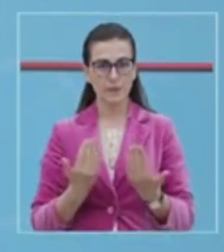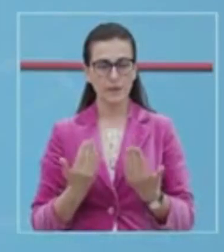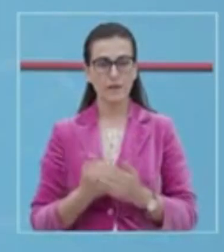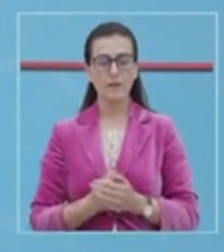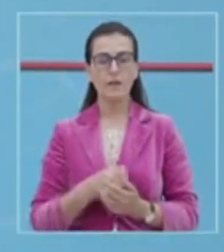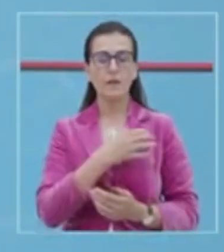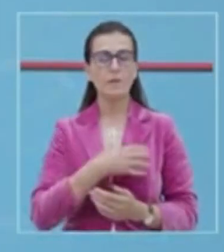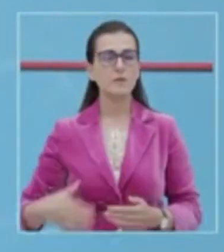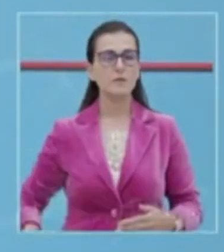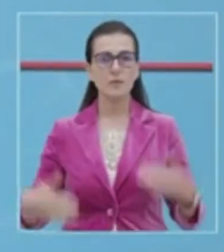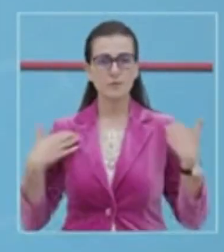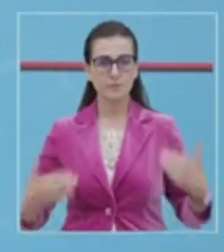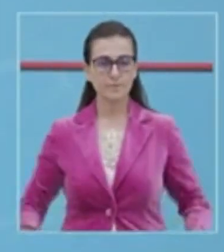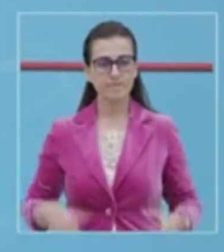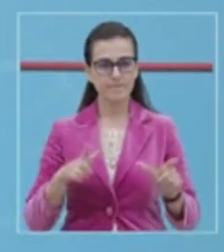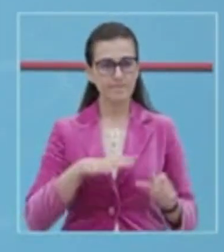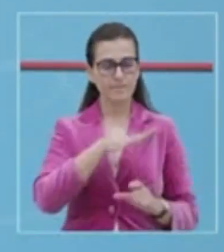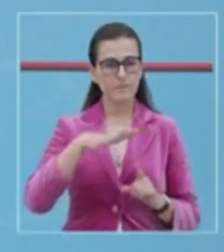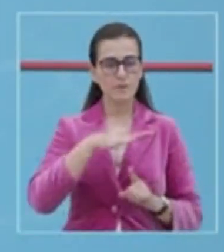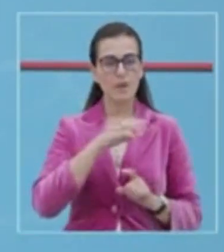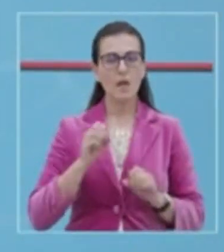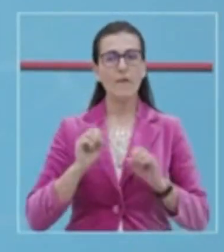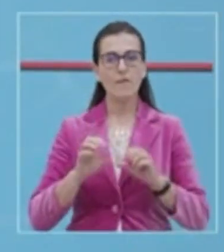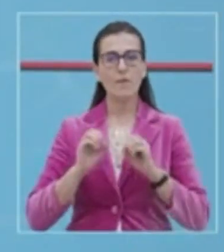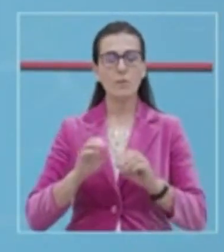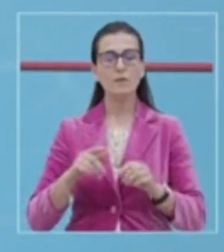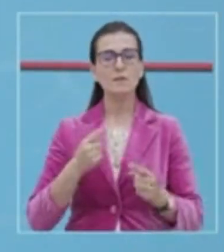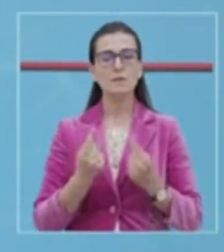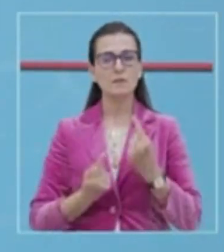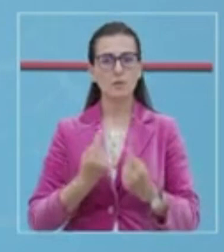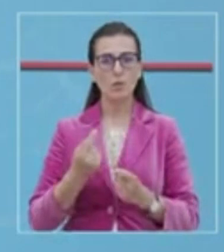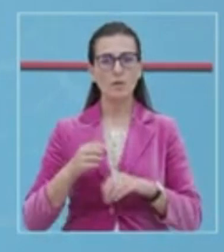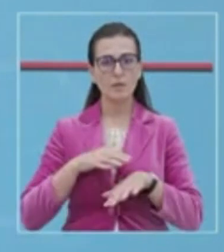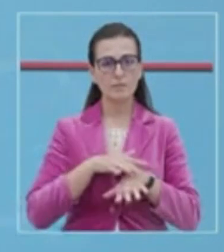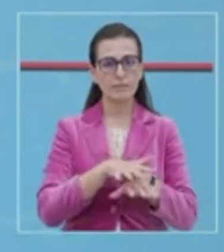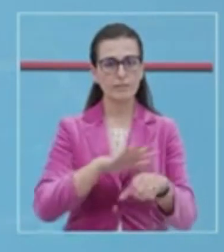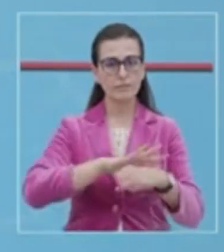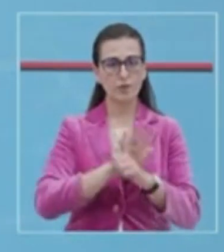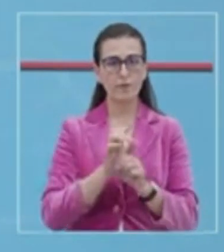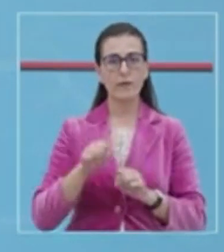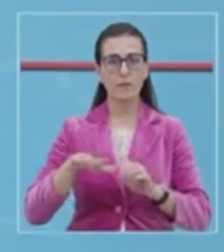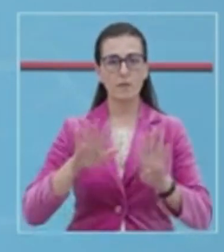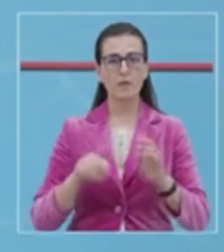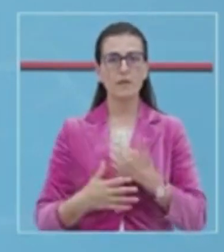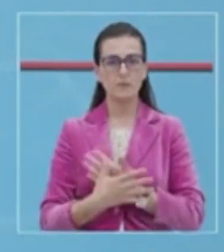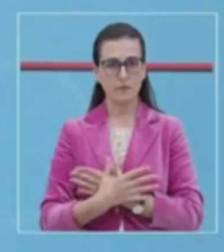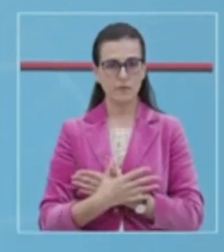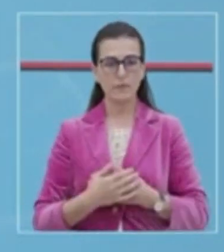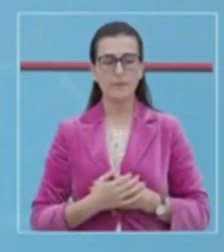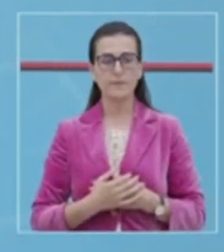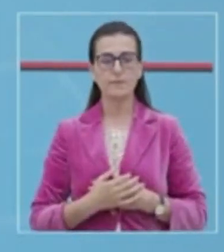Ministria Shëndecisë dhe Mbrojtje Socjale ju informon për situatën e COVID-19 në vëndin ton.